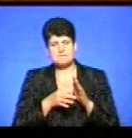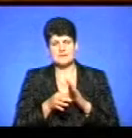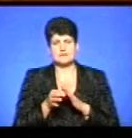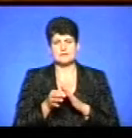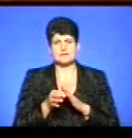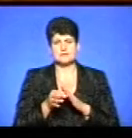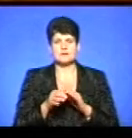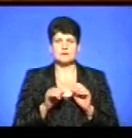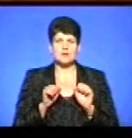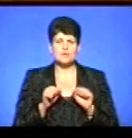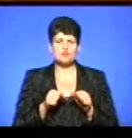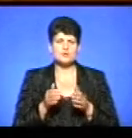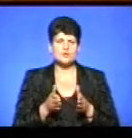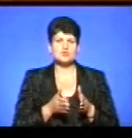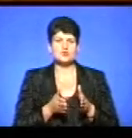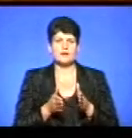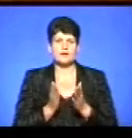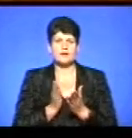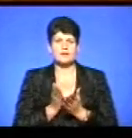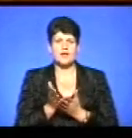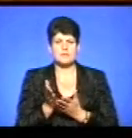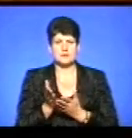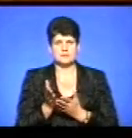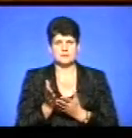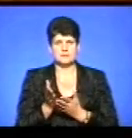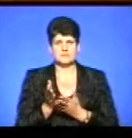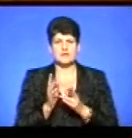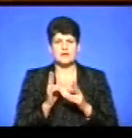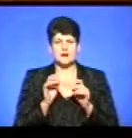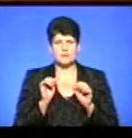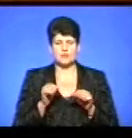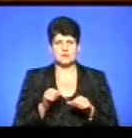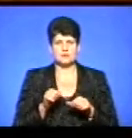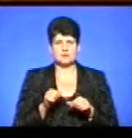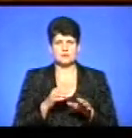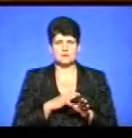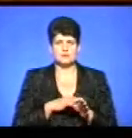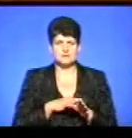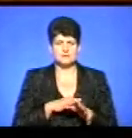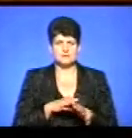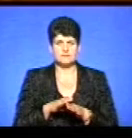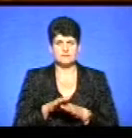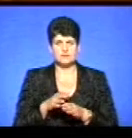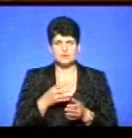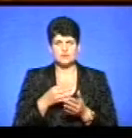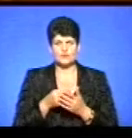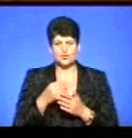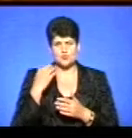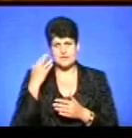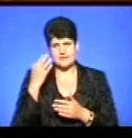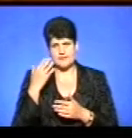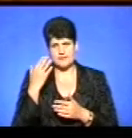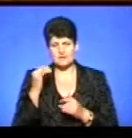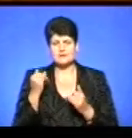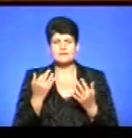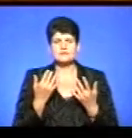можливо, шляхи і напрямки. Як можна реалізувати свою ідею і